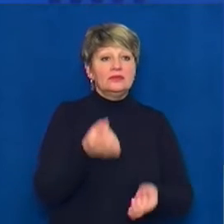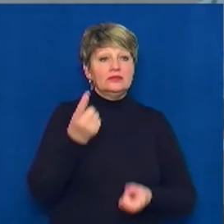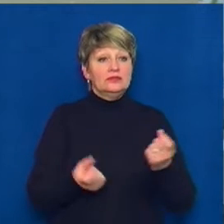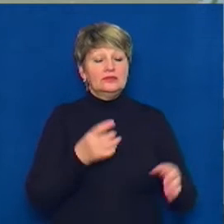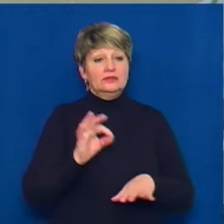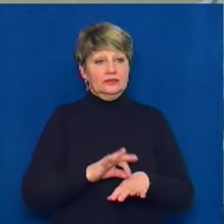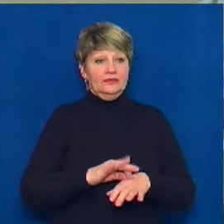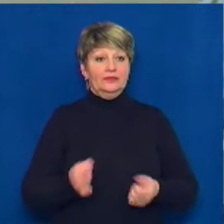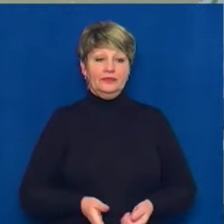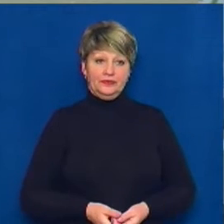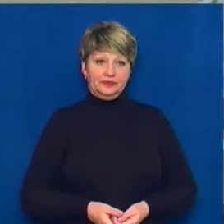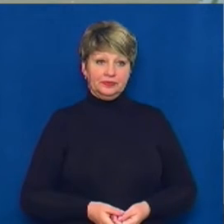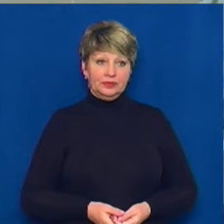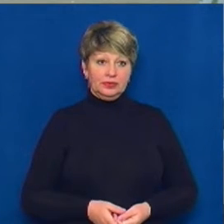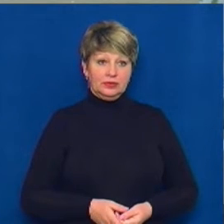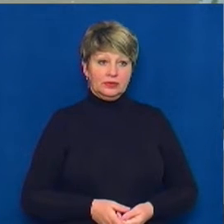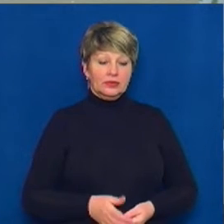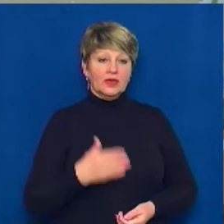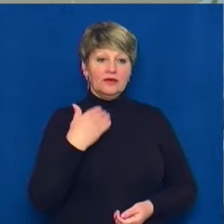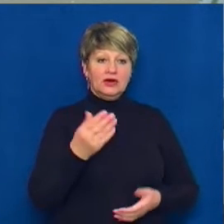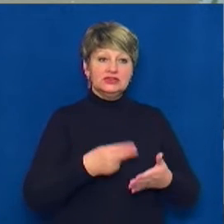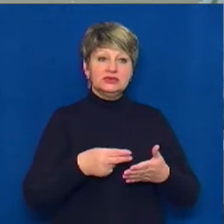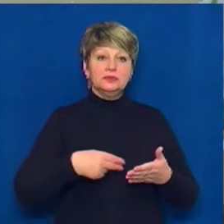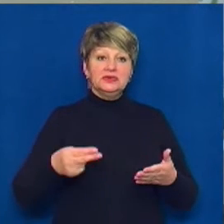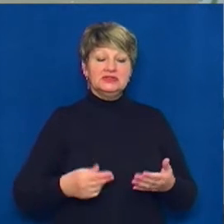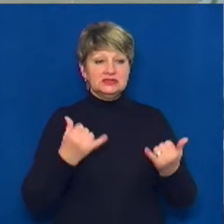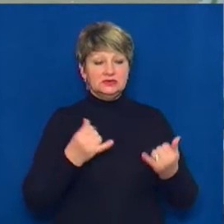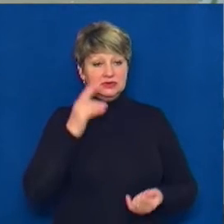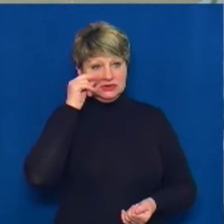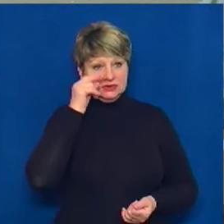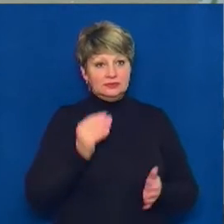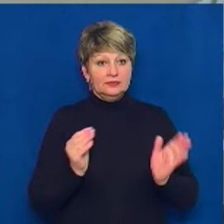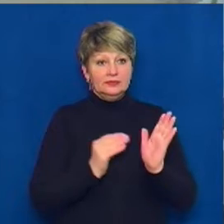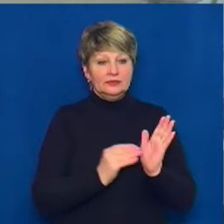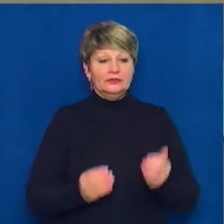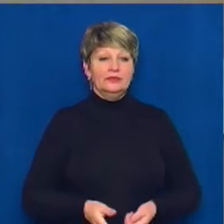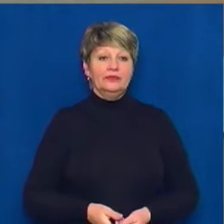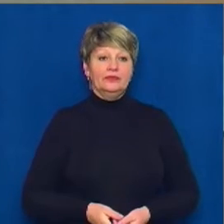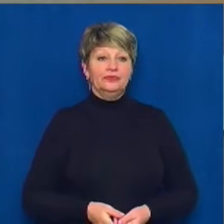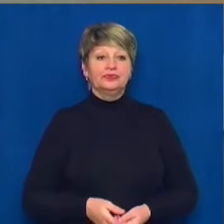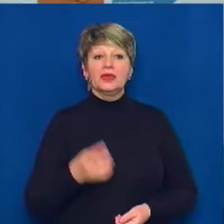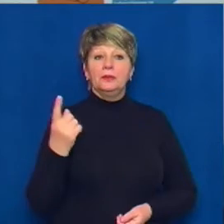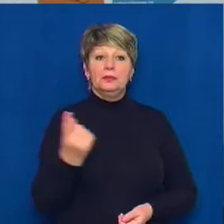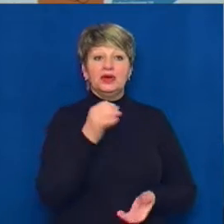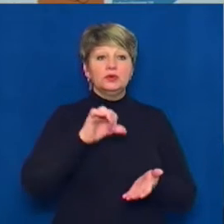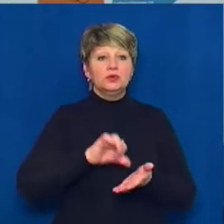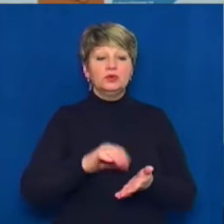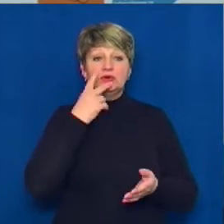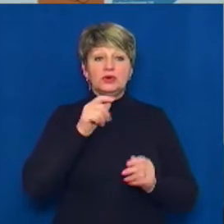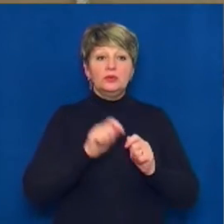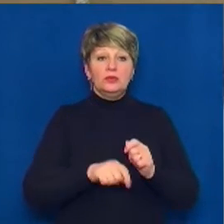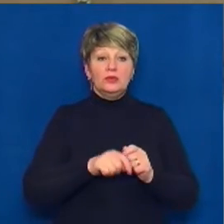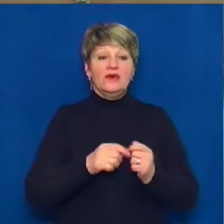Так, ваш підпис, що ви згодні зробити тест і сьогоднішня дата, сьогодні 28, 11, 19. Першою участью в тестуванні взяла